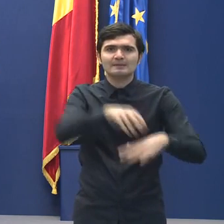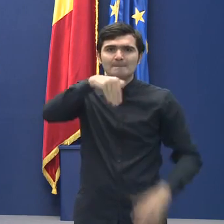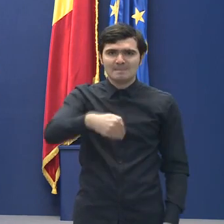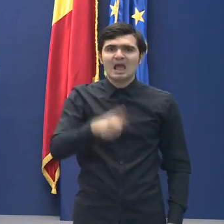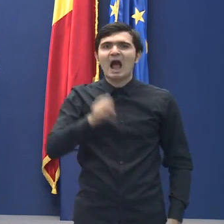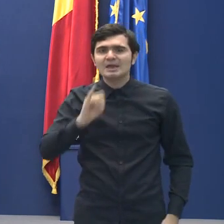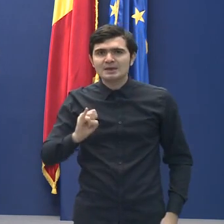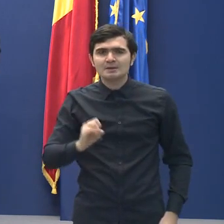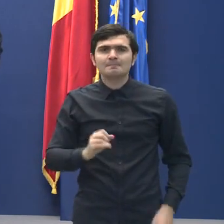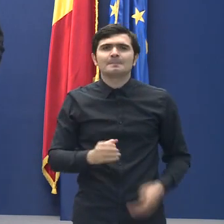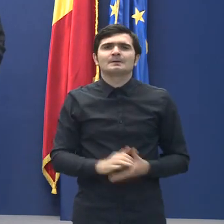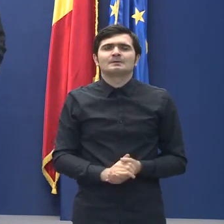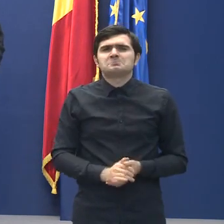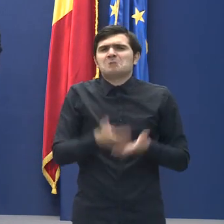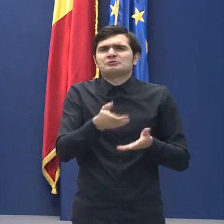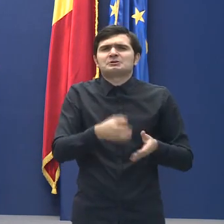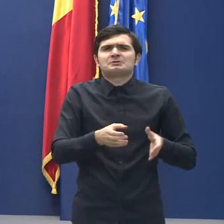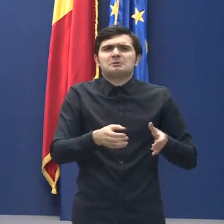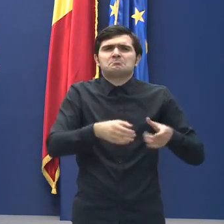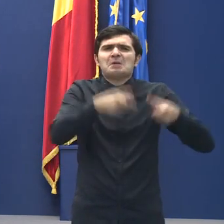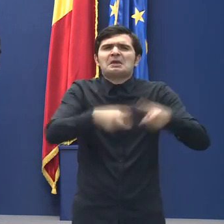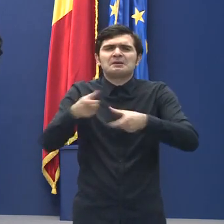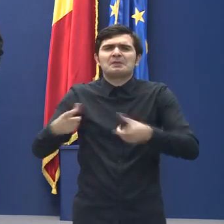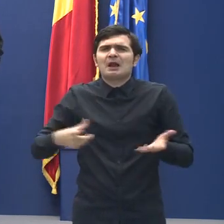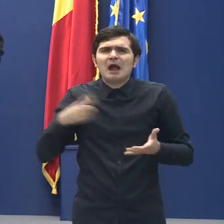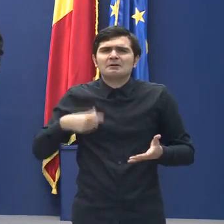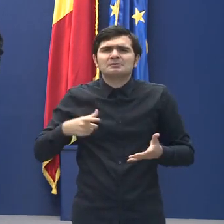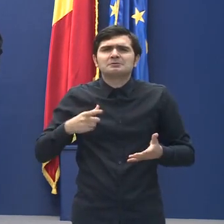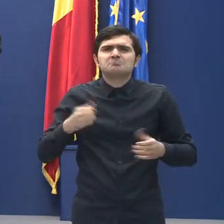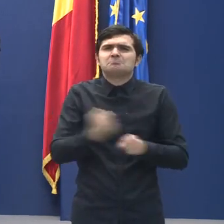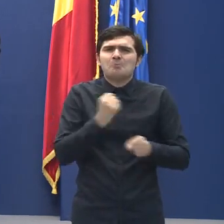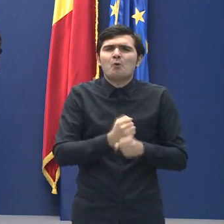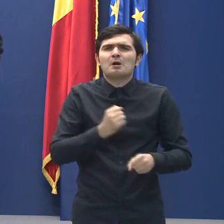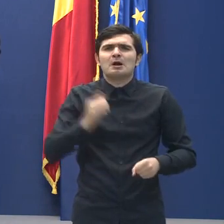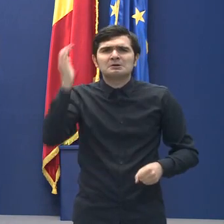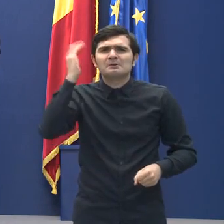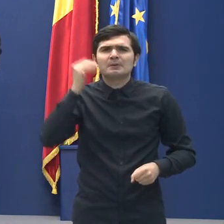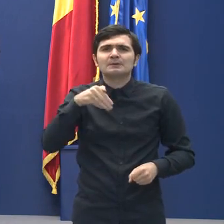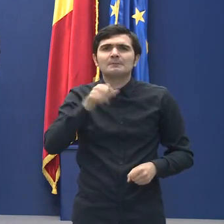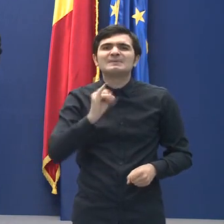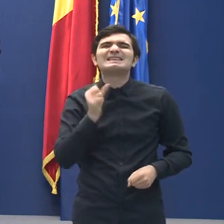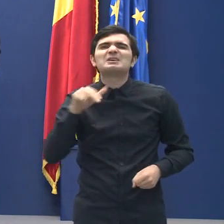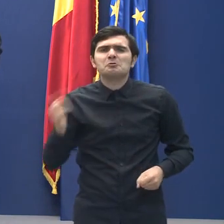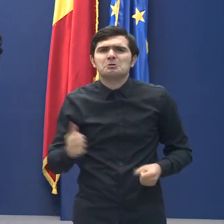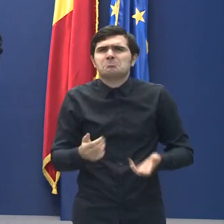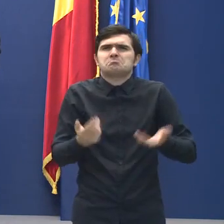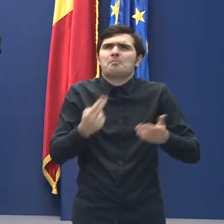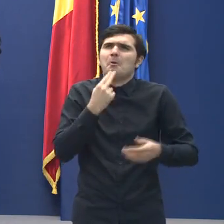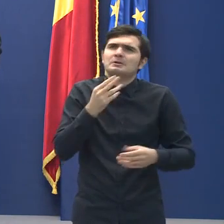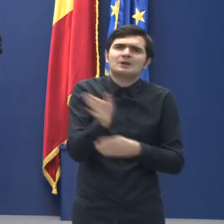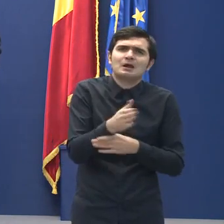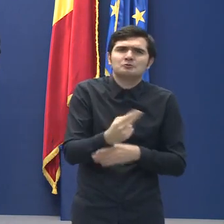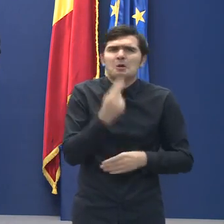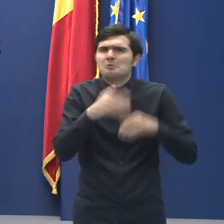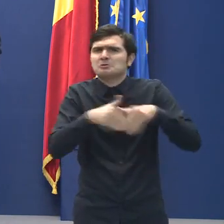Interne, aflate în misiune sâmbătă. Poliția Națională, Poliția de